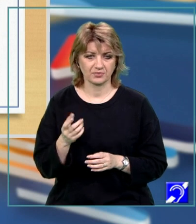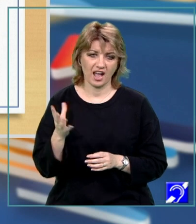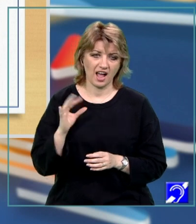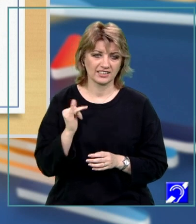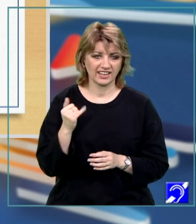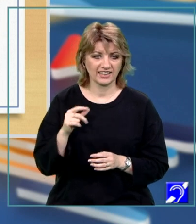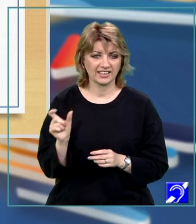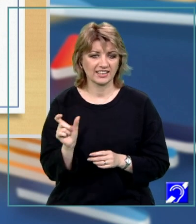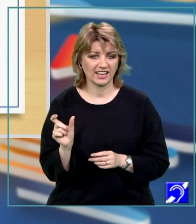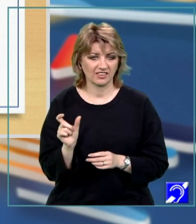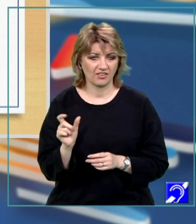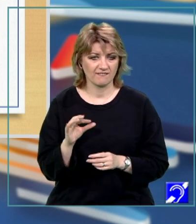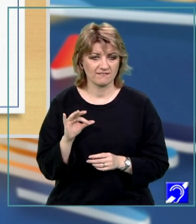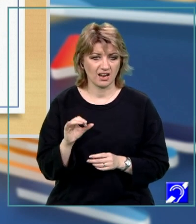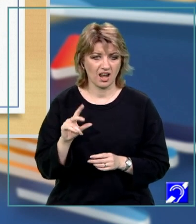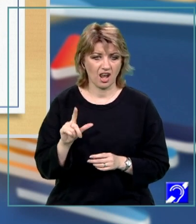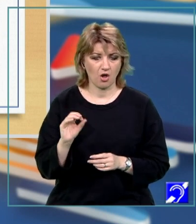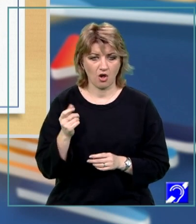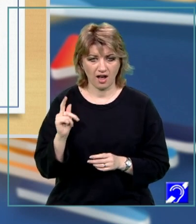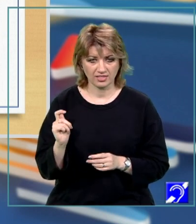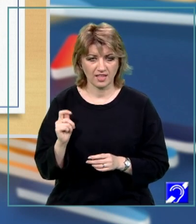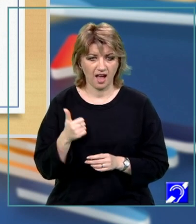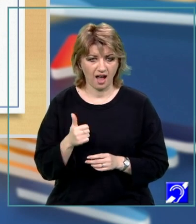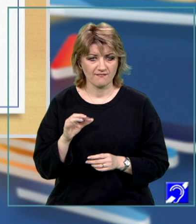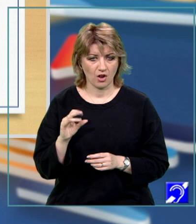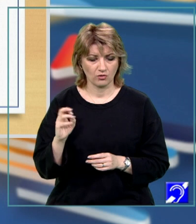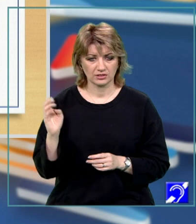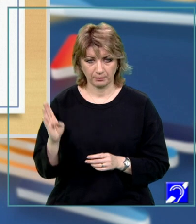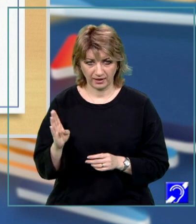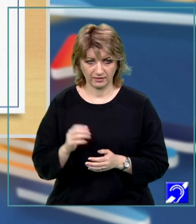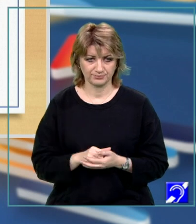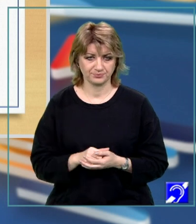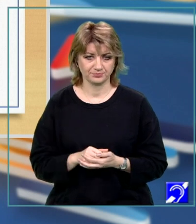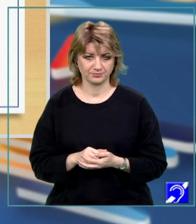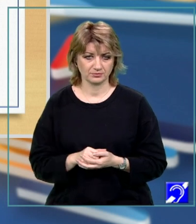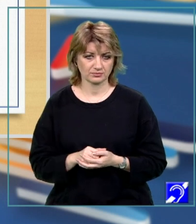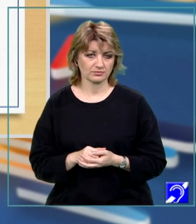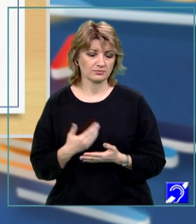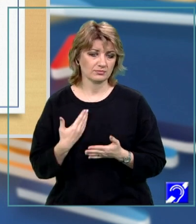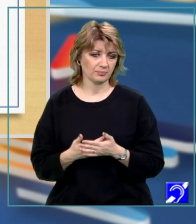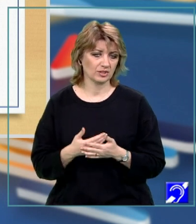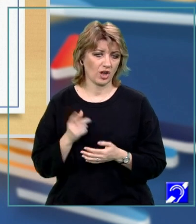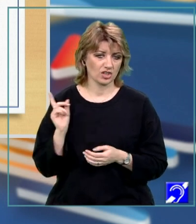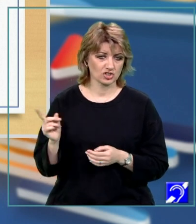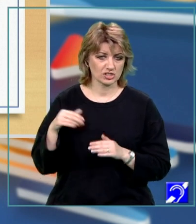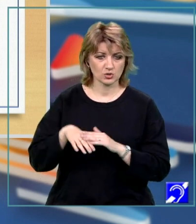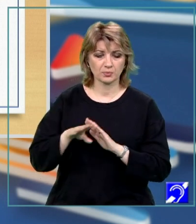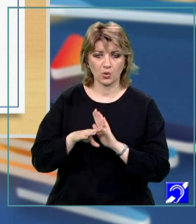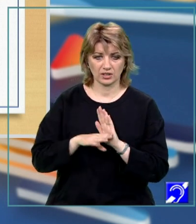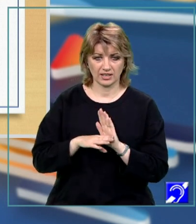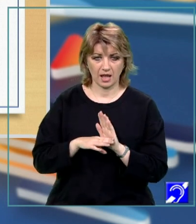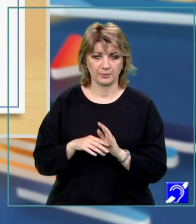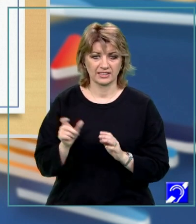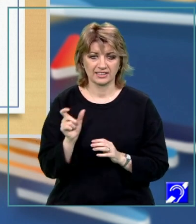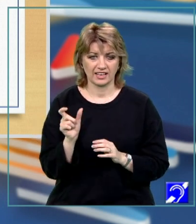interval de float a float b, respectiv int f de int n. Pentru acest subprogram, int